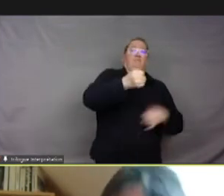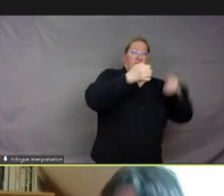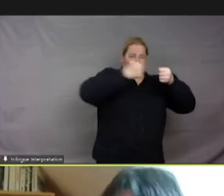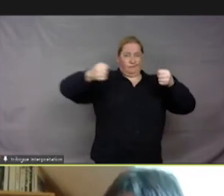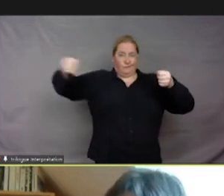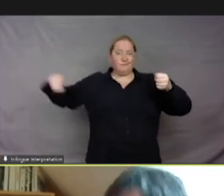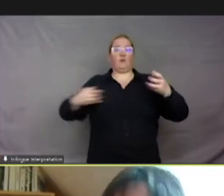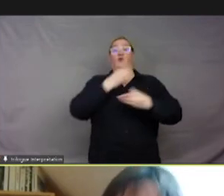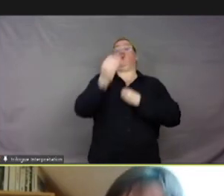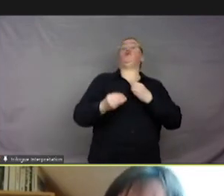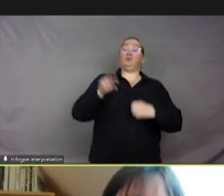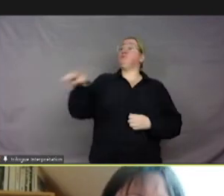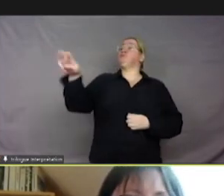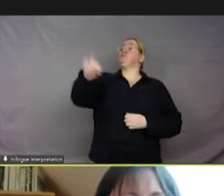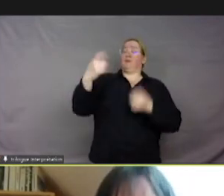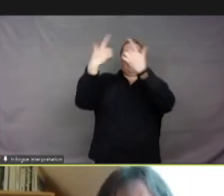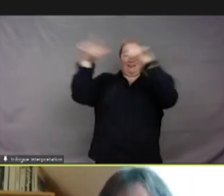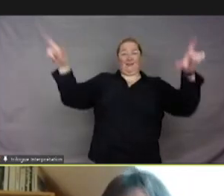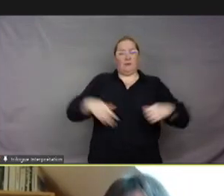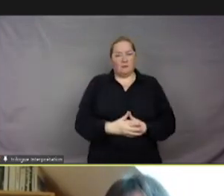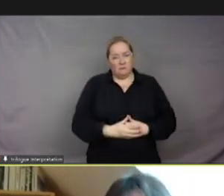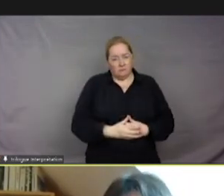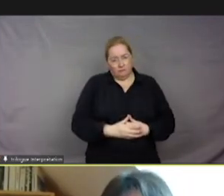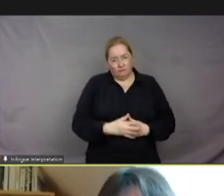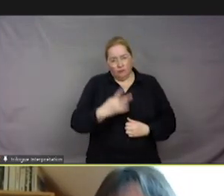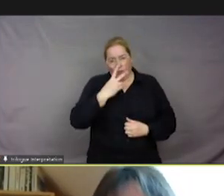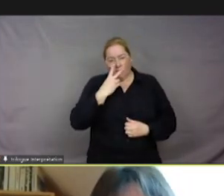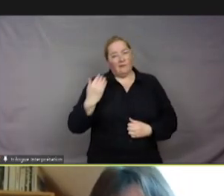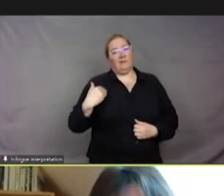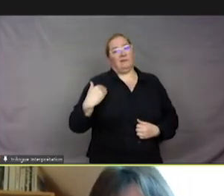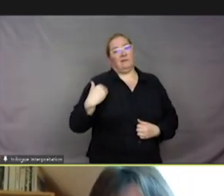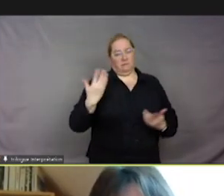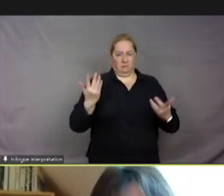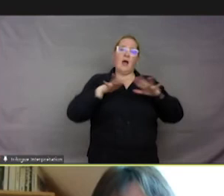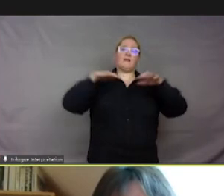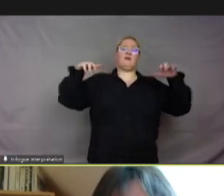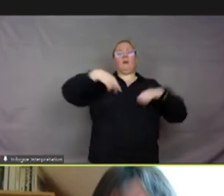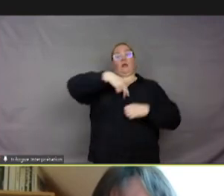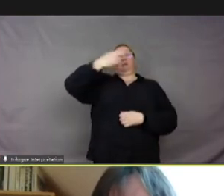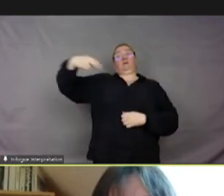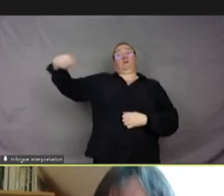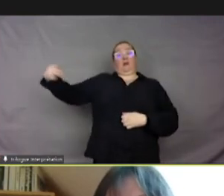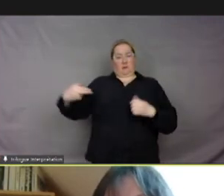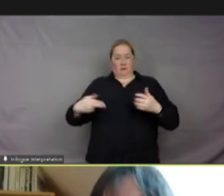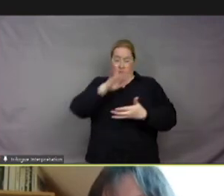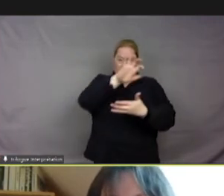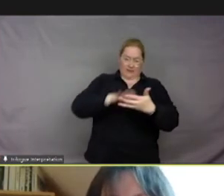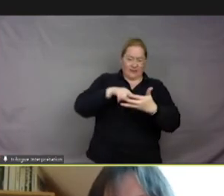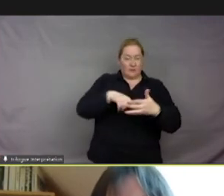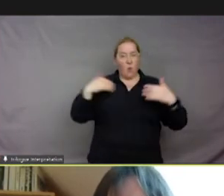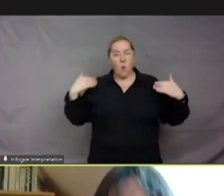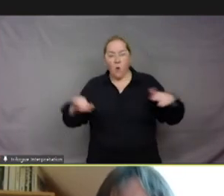liberté. On a bien vu là dernièrement avec l'Assemblée nationale qui a fait passer un texte très novateur pour